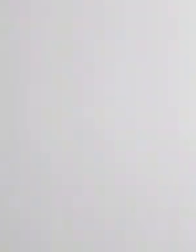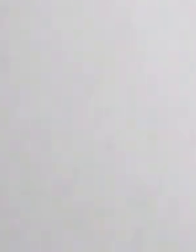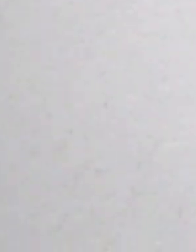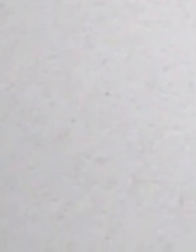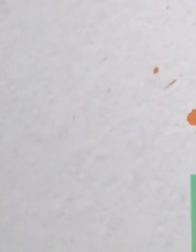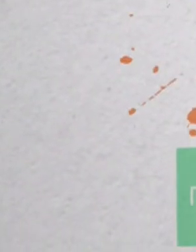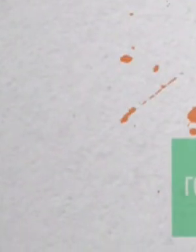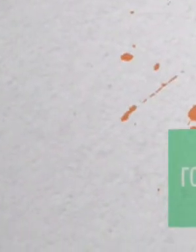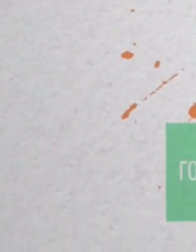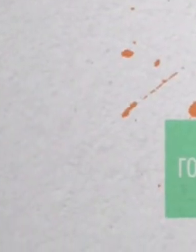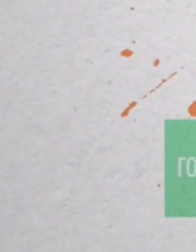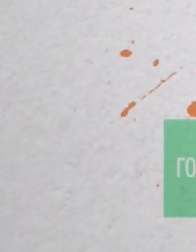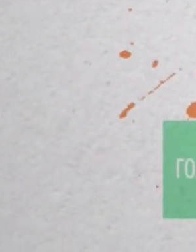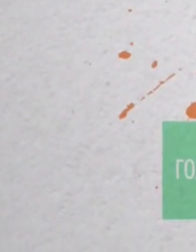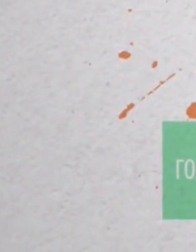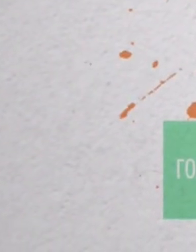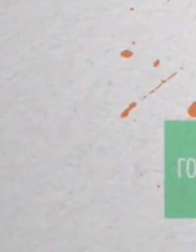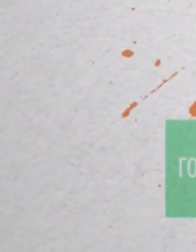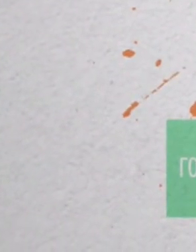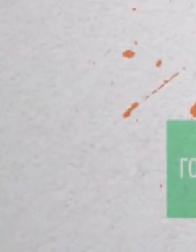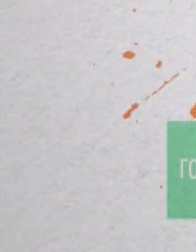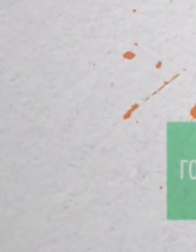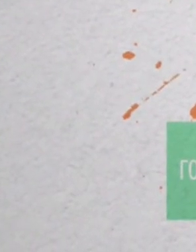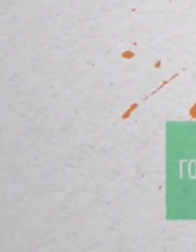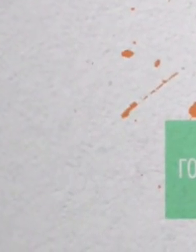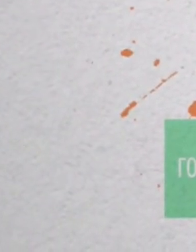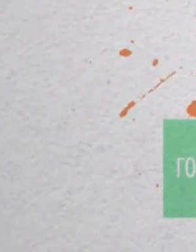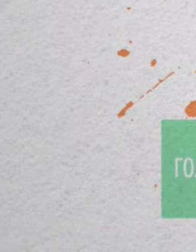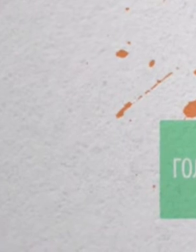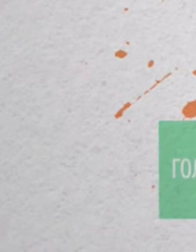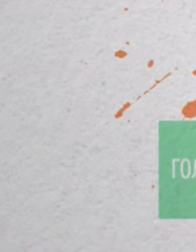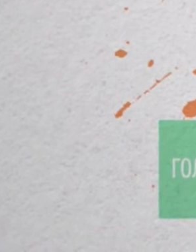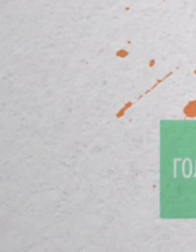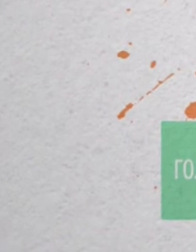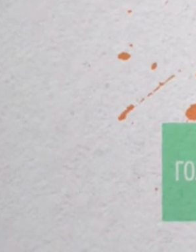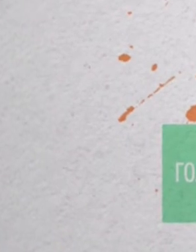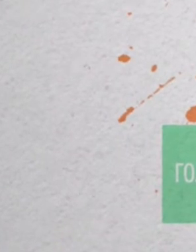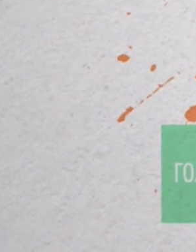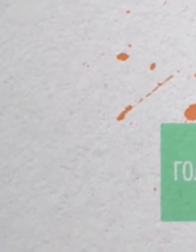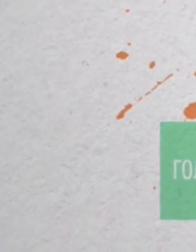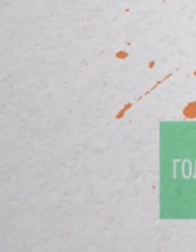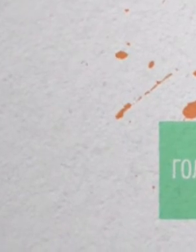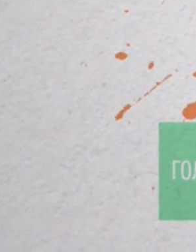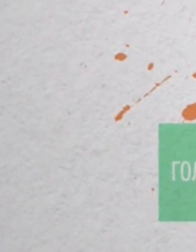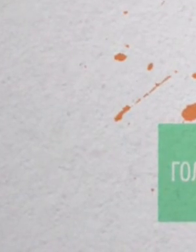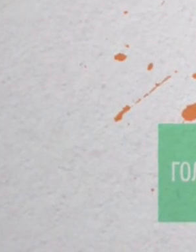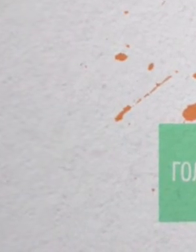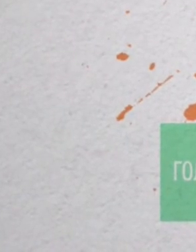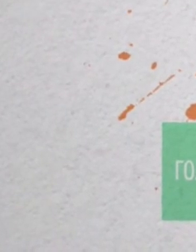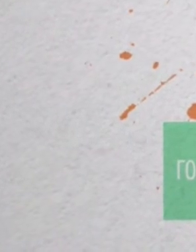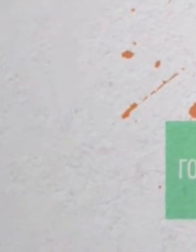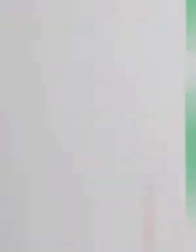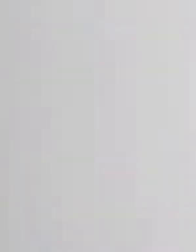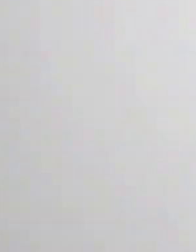Публічні заклики голосувати або не голосувати за партію, кандидата у депутати або публічні оцінки їхньої